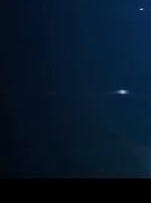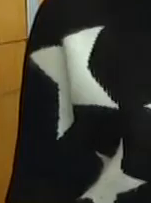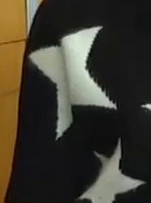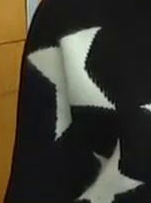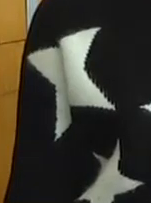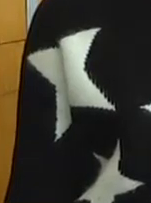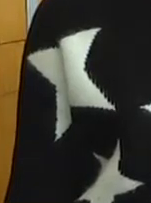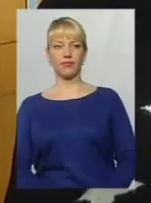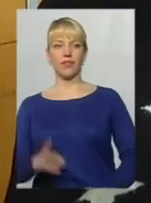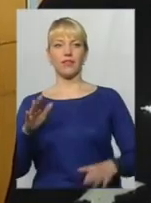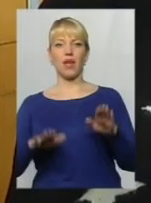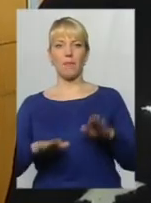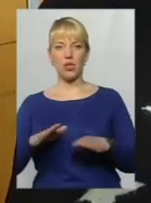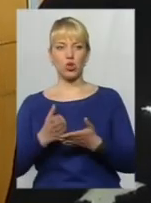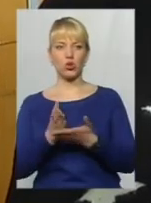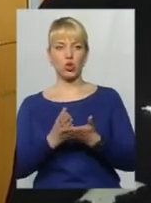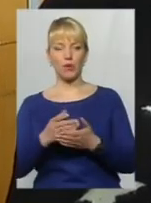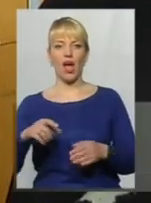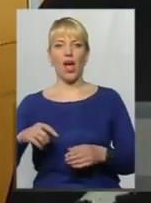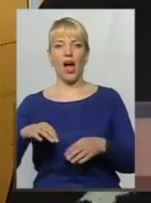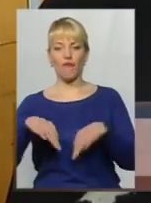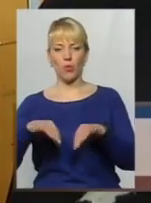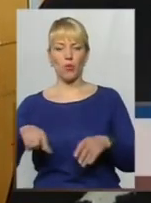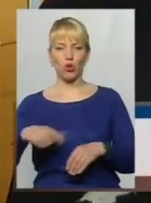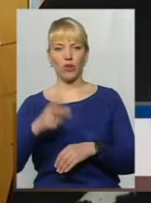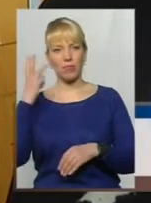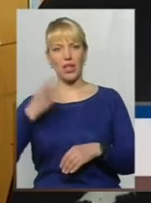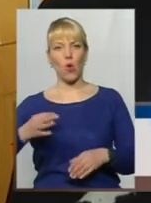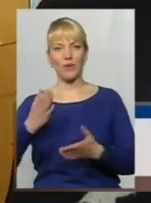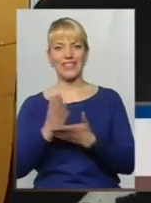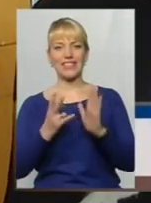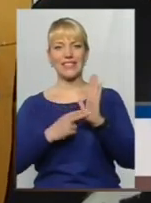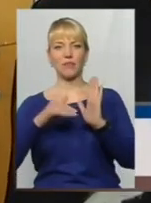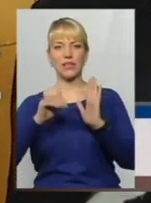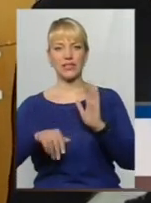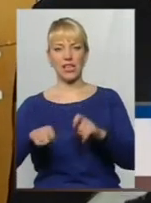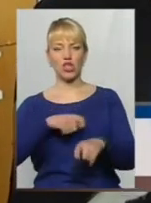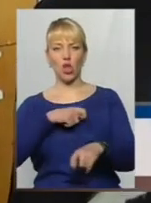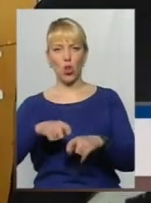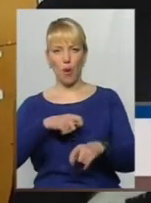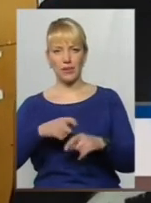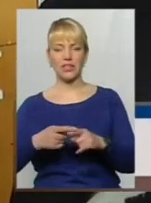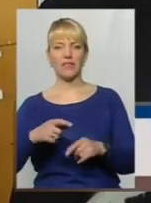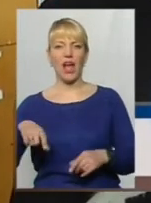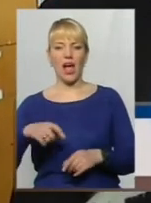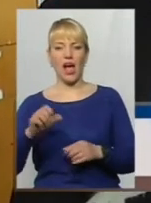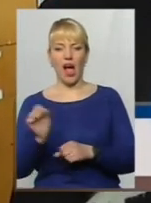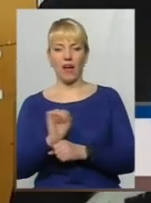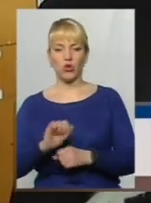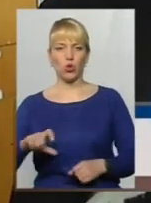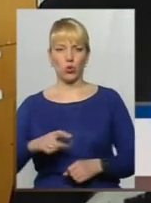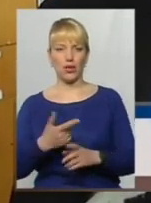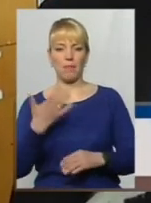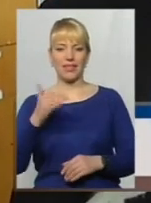На балансі служби автомобільних доріг у Хмельницькій області знаходиться більше 7 тисяч кілометрів автодоріг. З них 5 тисяч – це